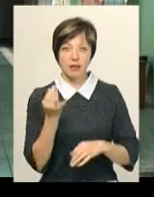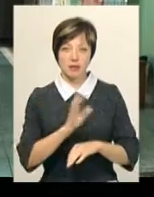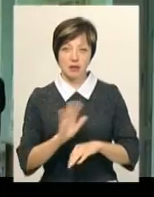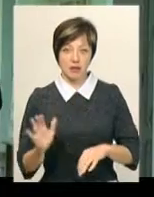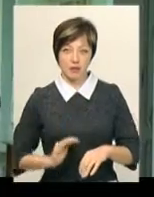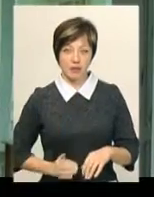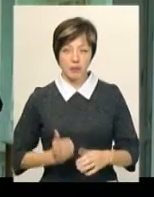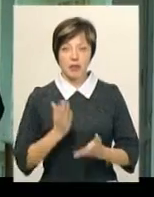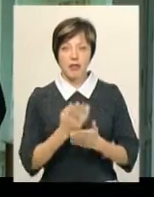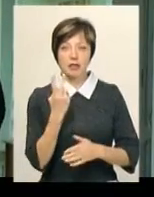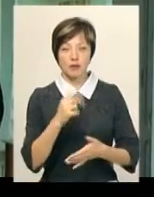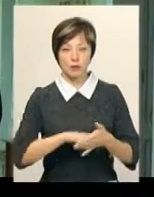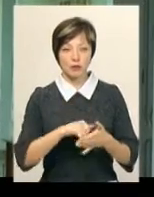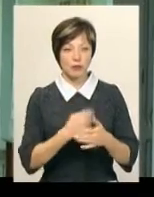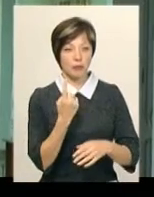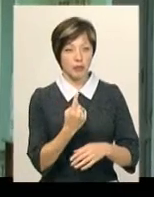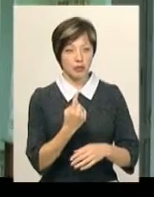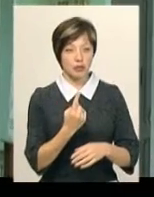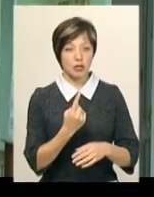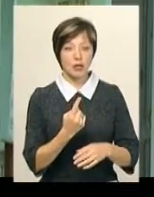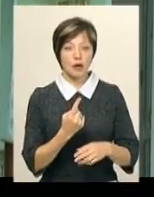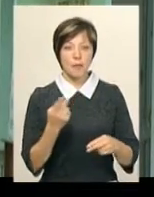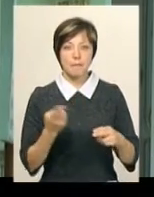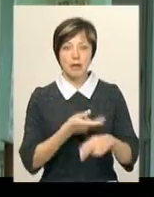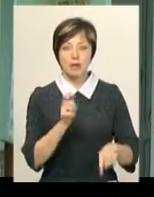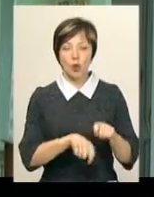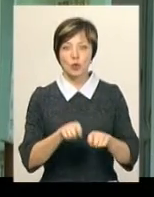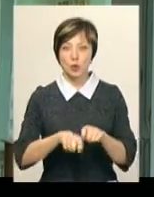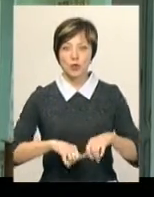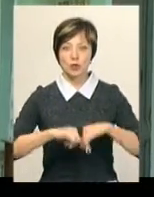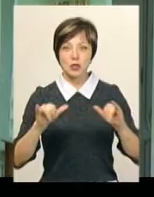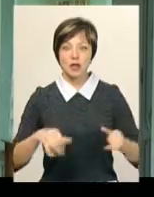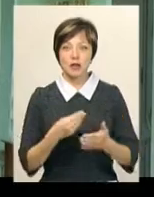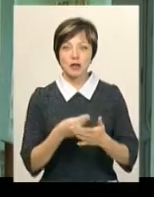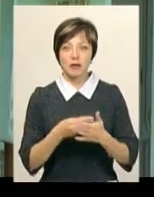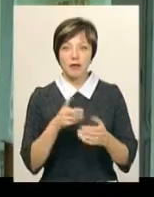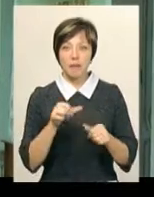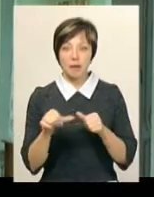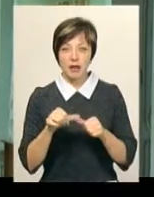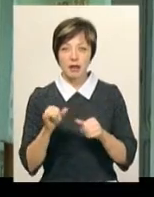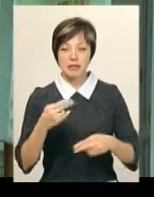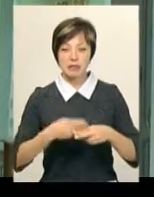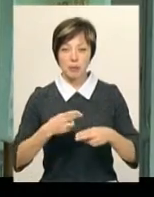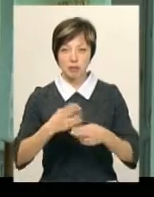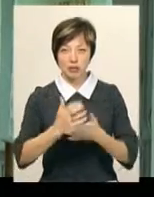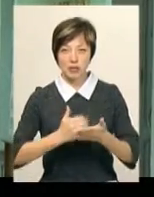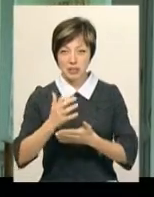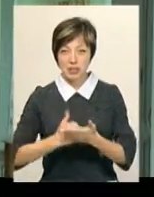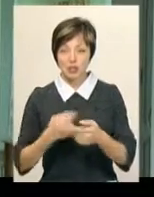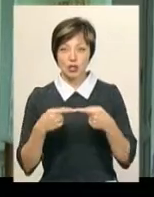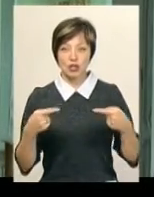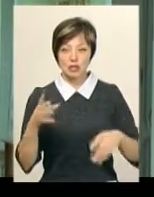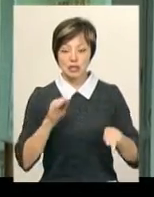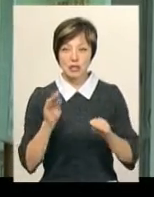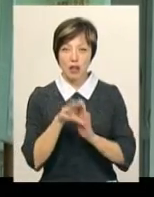перевізникам. Є дві причини. Перша причина – це безконтрольне зростання тарифів на пальне і на запчастини, і інших складових